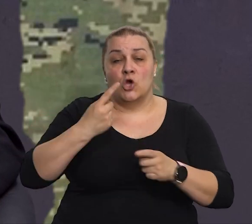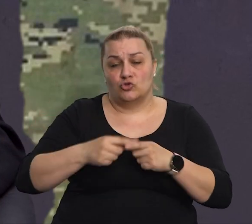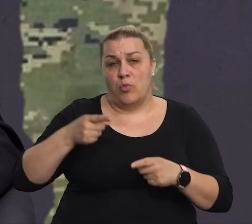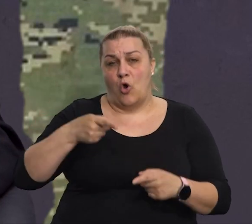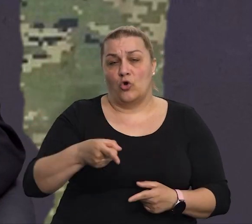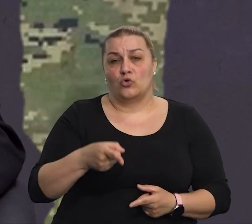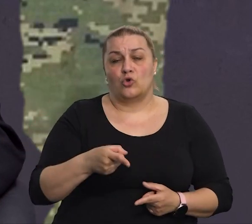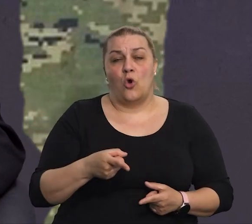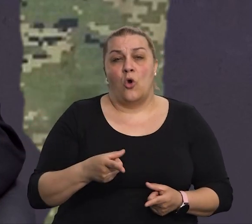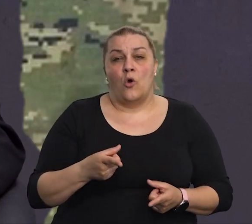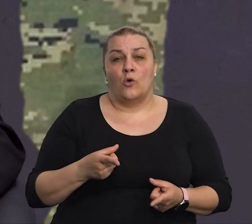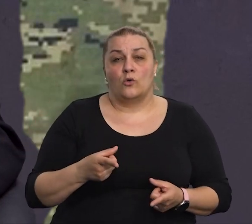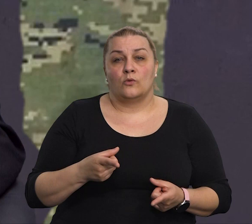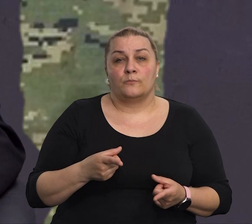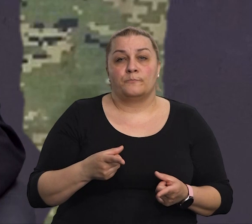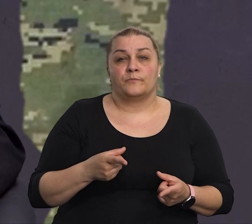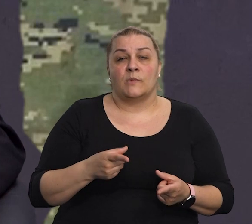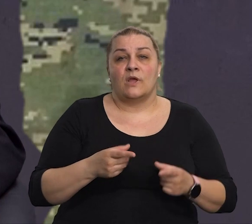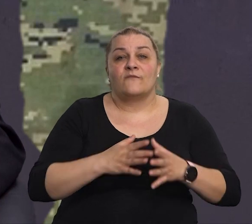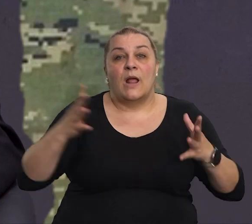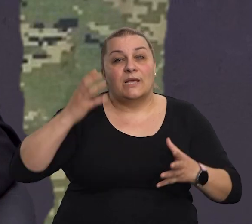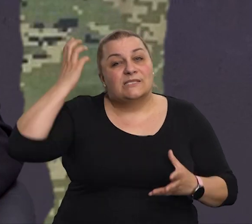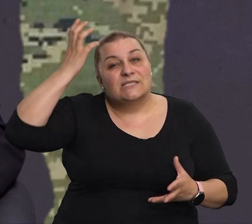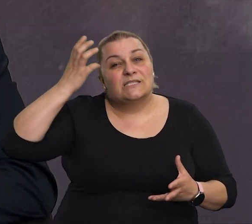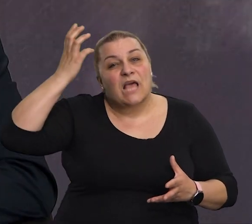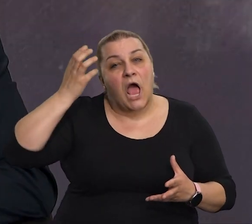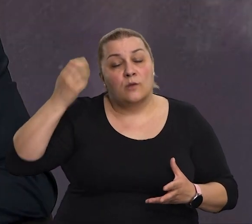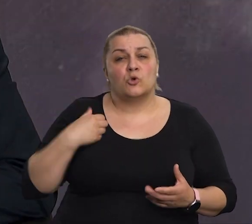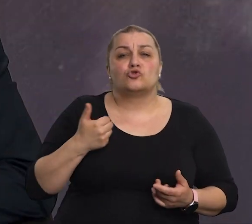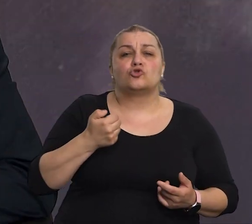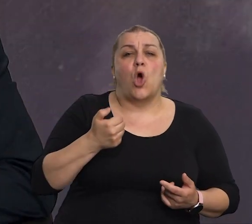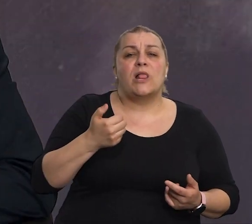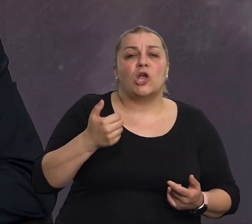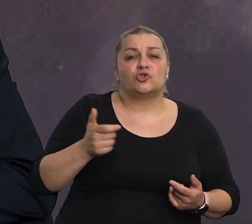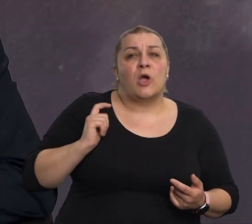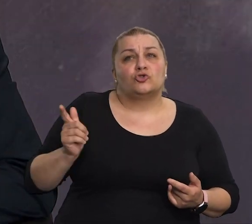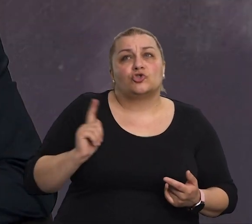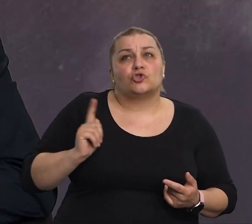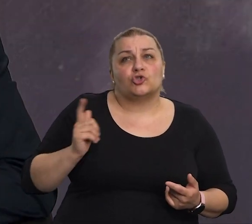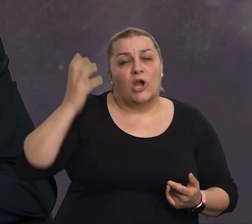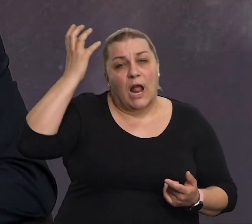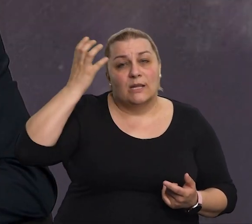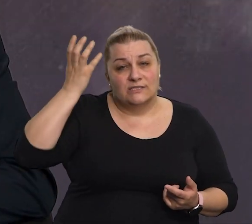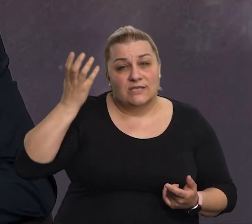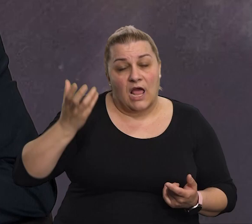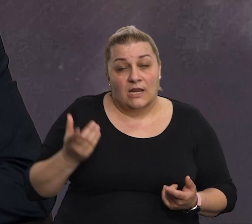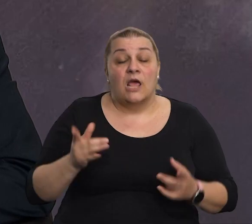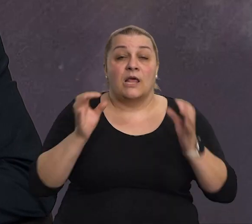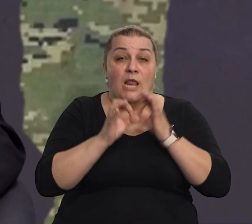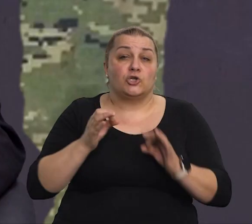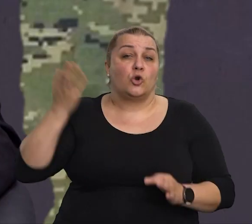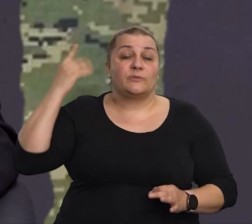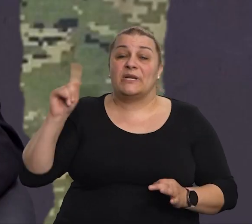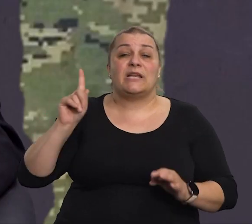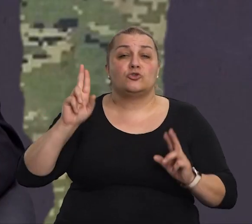dosanjeni san svih stoljećima, svih Hrvata koji su bili, koji nisu imali, nažalost nisu